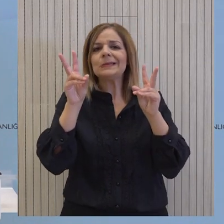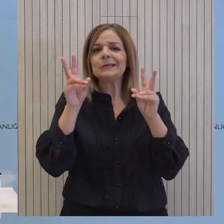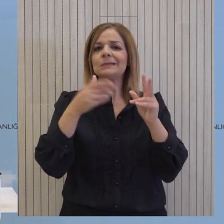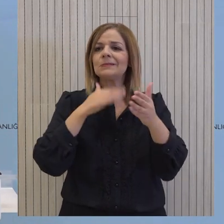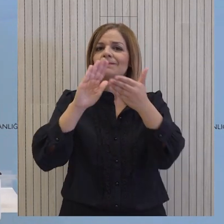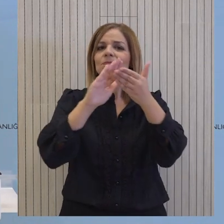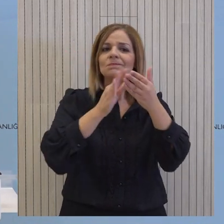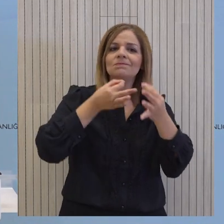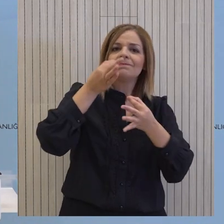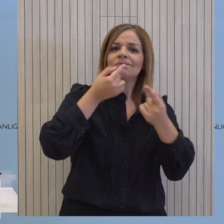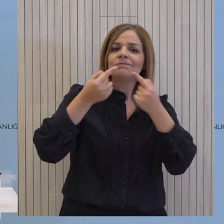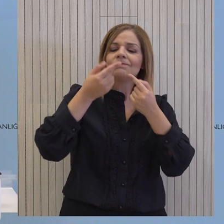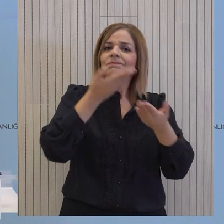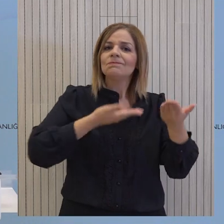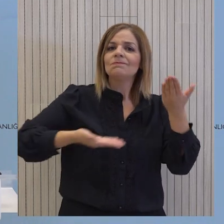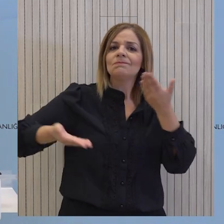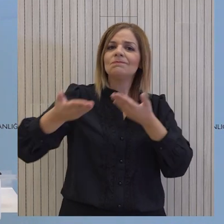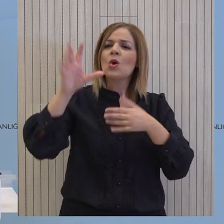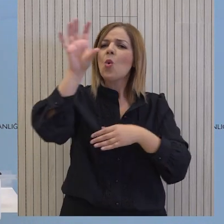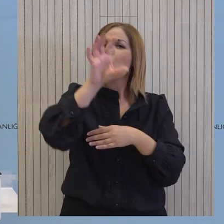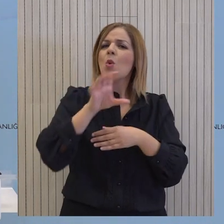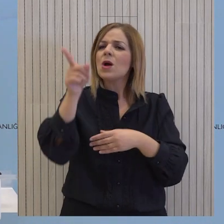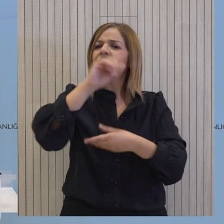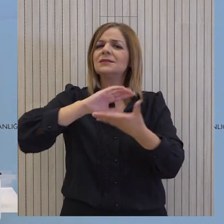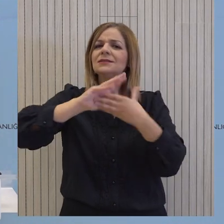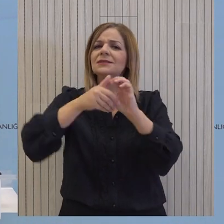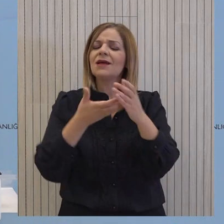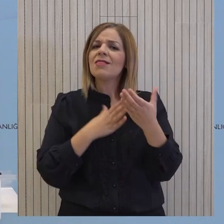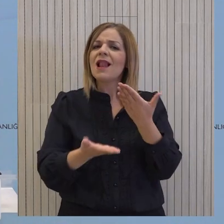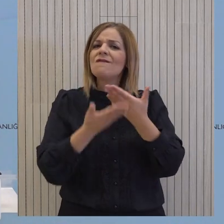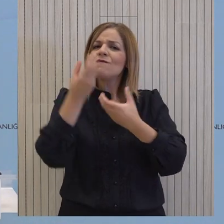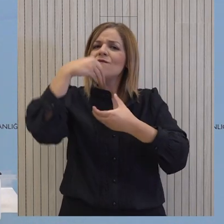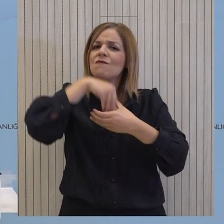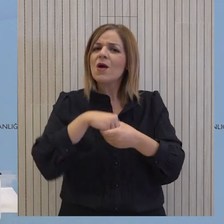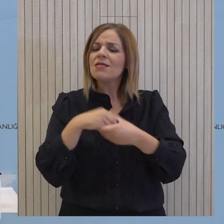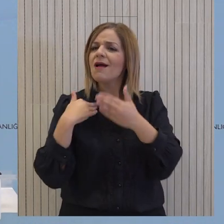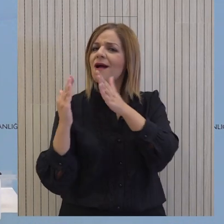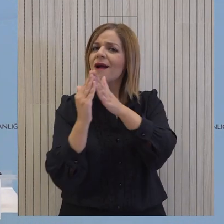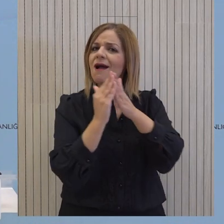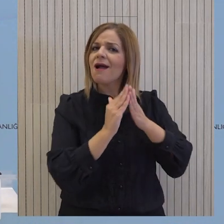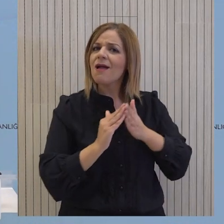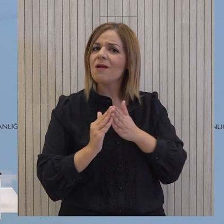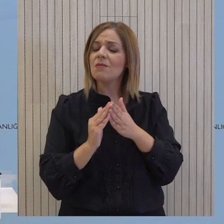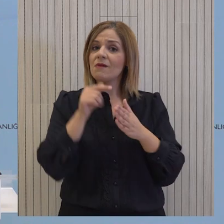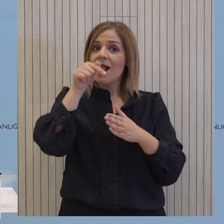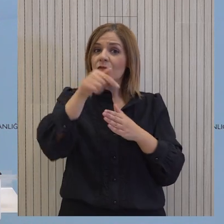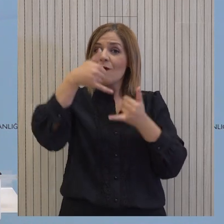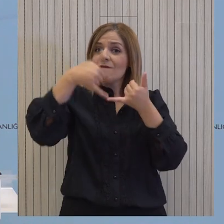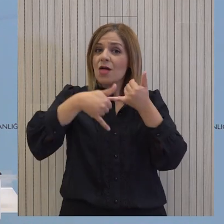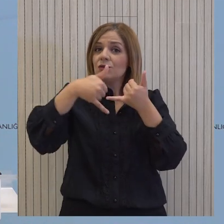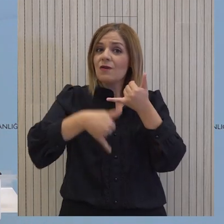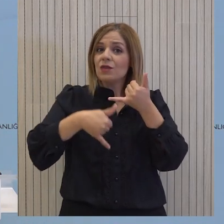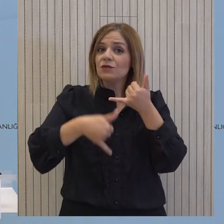επαφές, στις διπλωματικές επαφές που έχουμε, τα κράτη τα οποία εξέφρασαν την επιθυμία να συνδράμουν. Αντιλαμβάνεστε όμως ότι αυτή η υπεραιτέρω